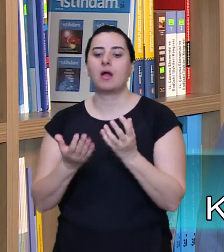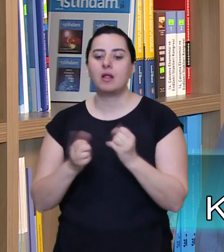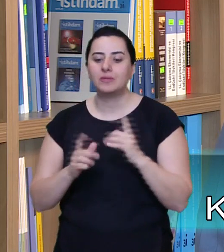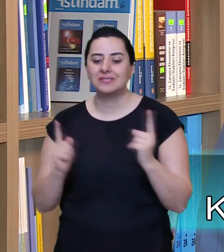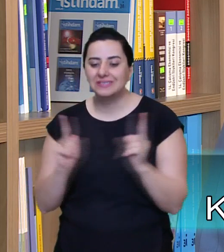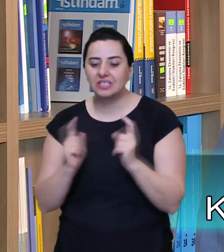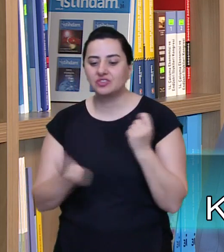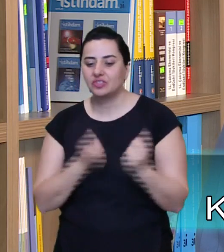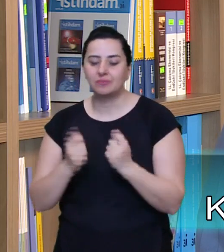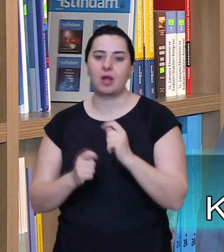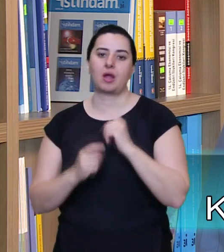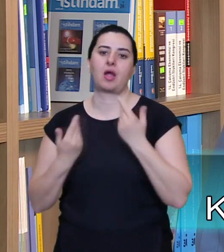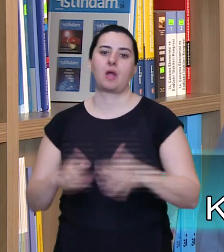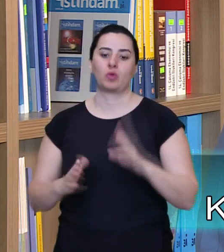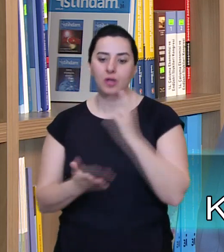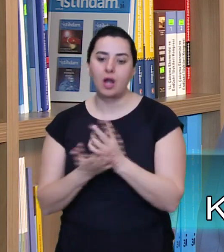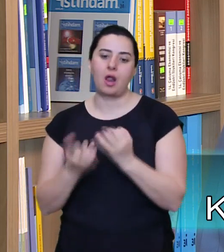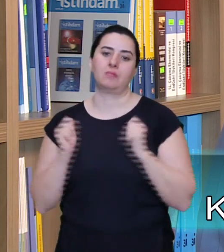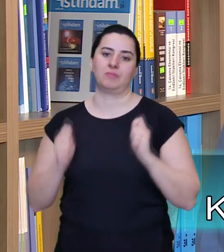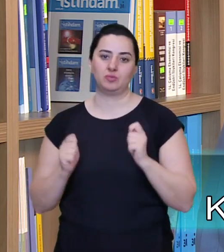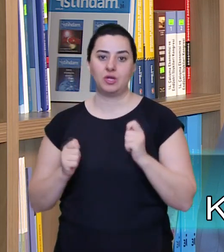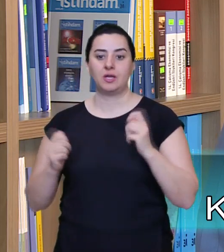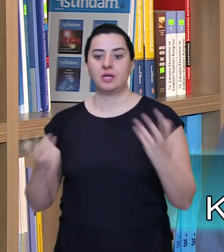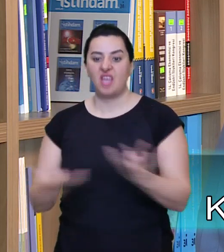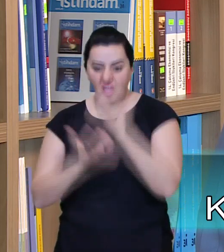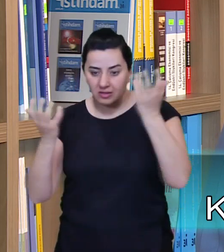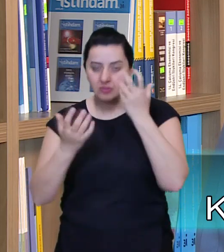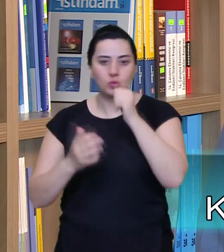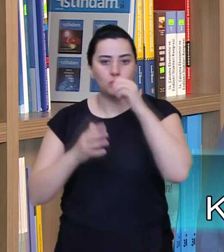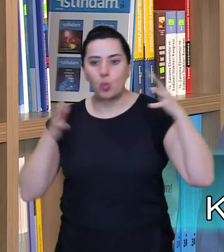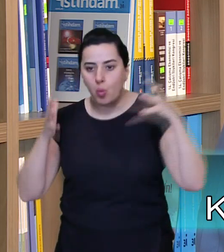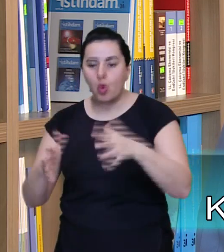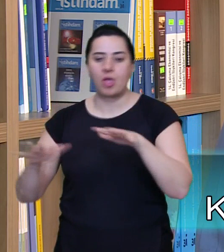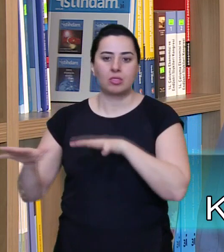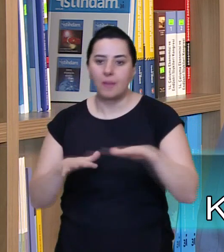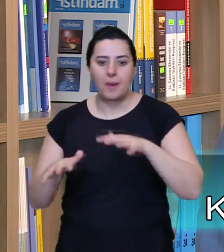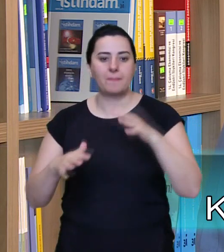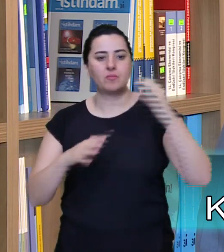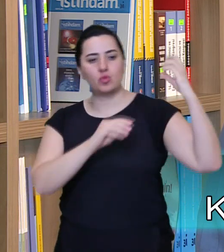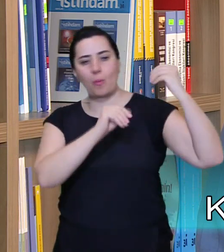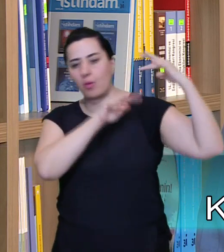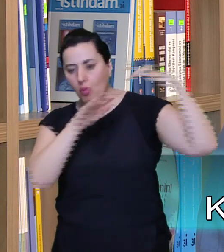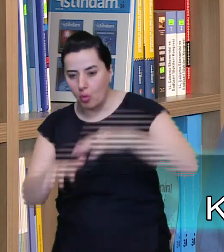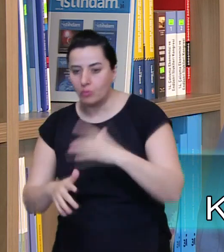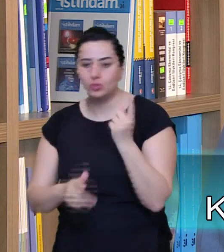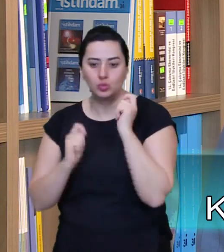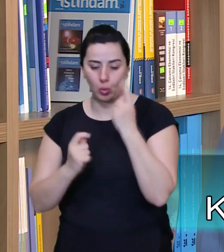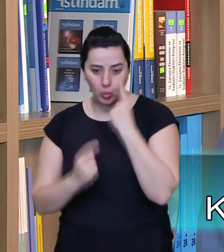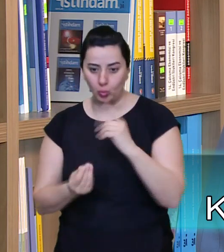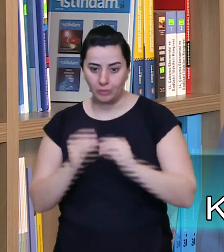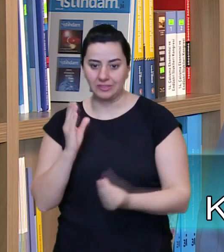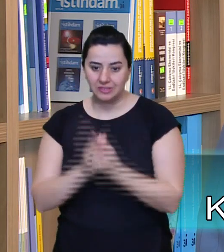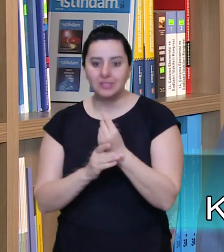alınmadan yapılan kısa çalışma talepleri reddedilir. Ancak deprem, yangın, su baskını, heyelan gibi diğer zorlayıcı sebep